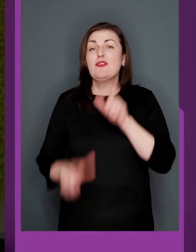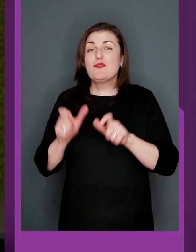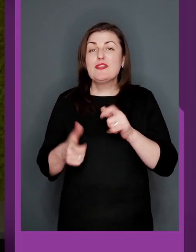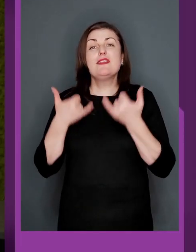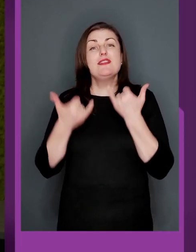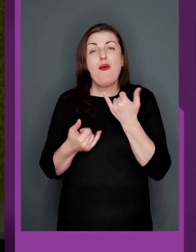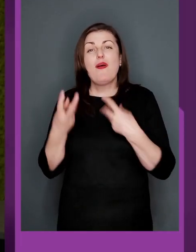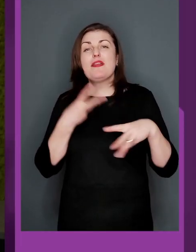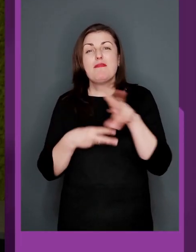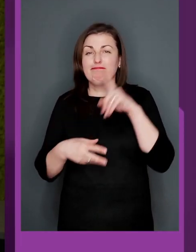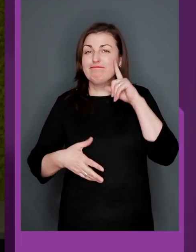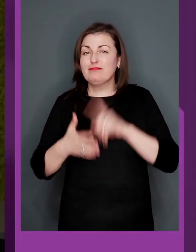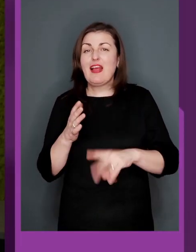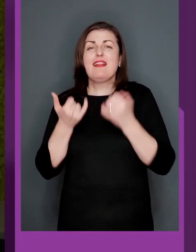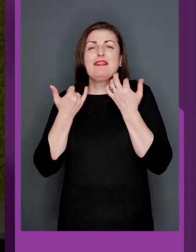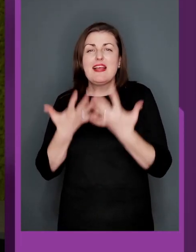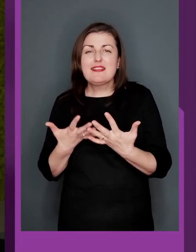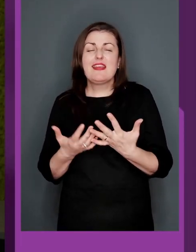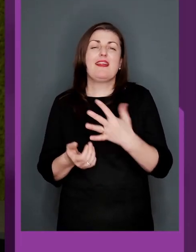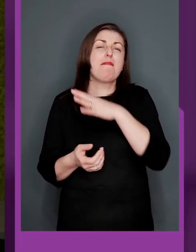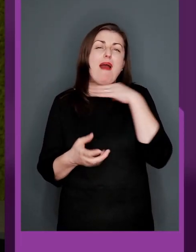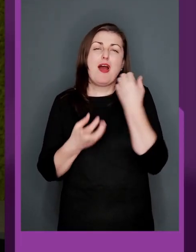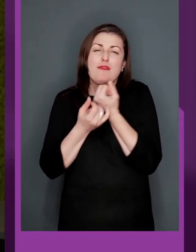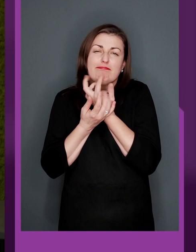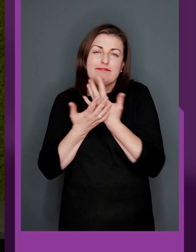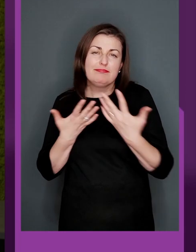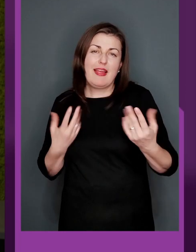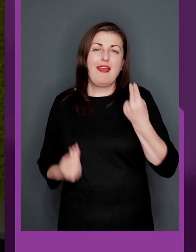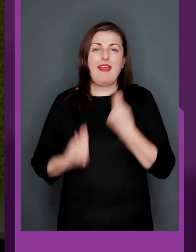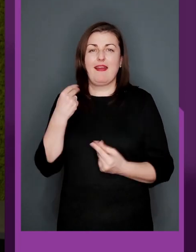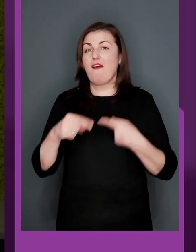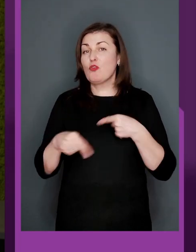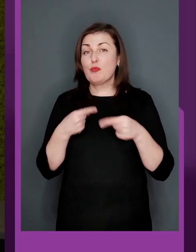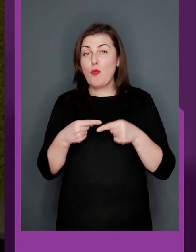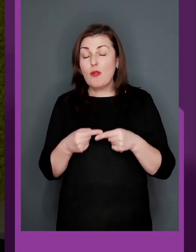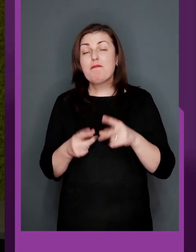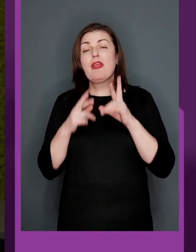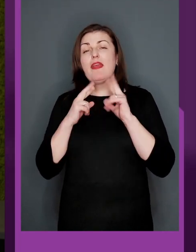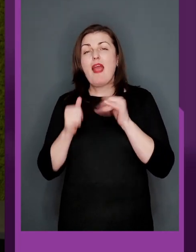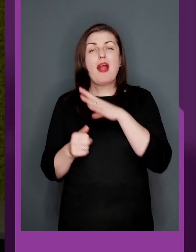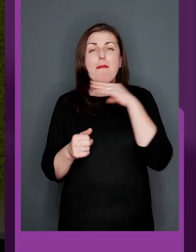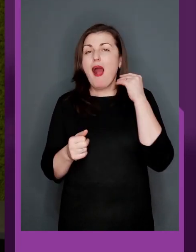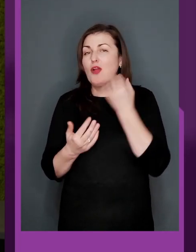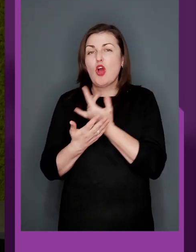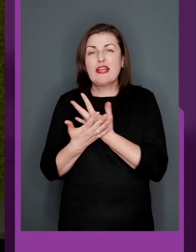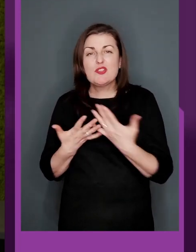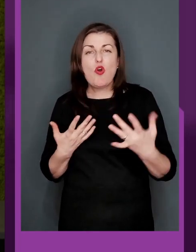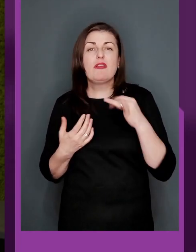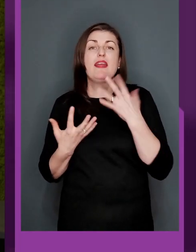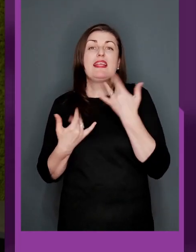Друзі, тож сьогодні ми пересвічились, наскільки взагалі багатобарвна, різнобічна гра в футбол, як багато